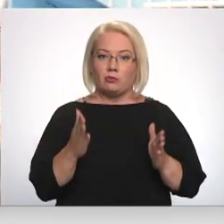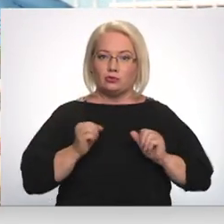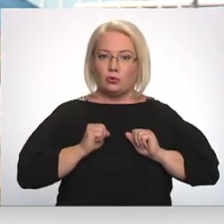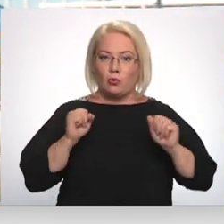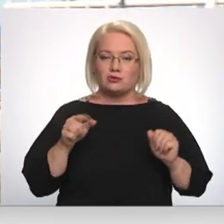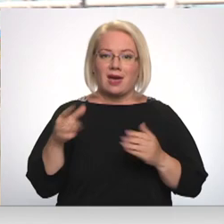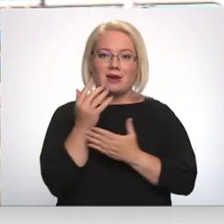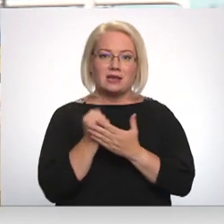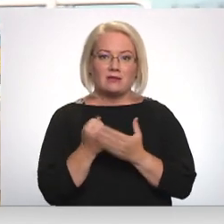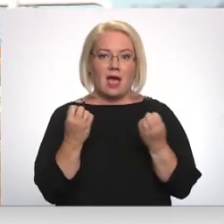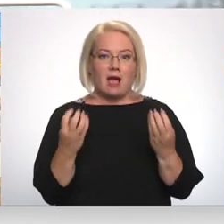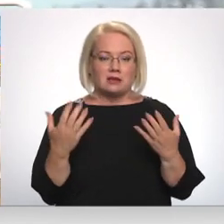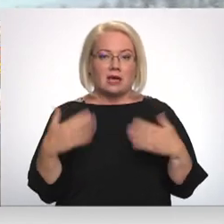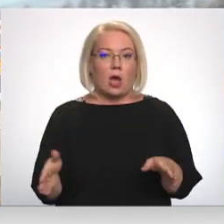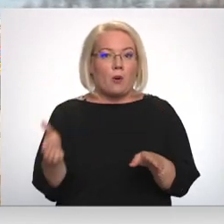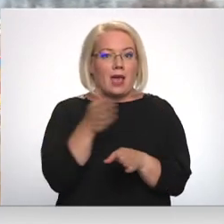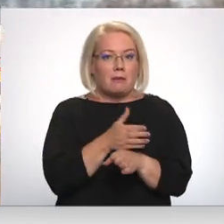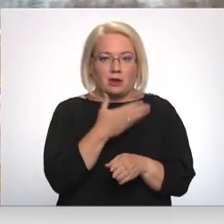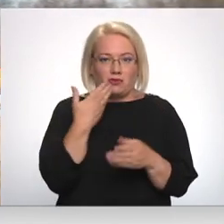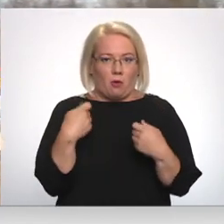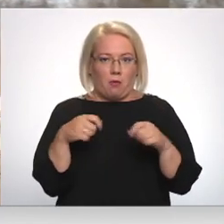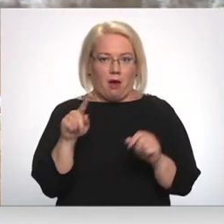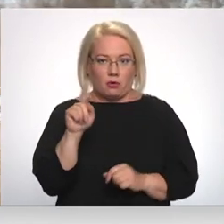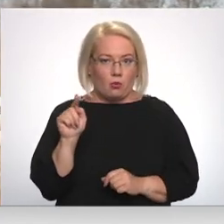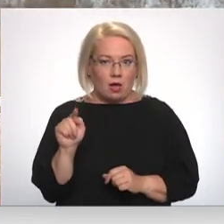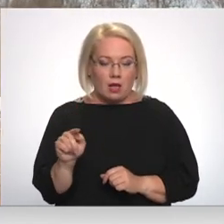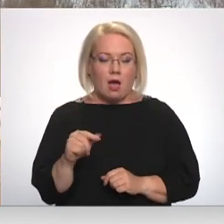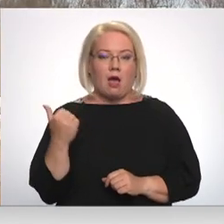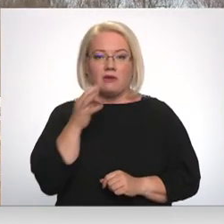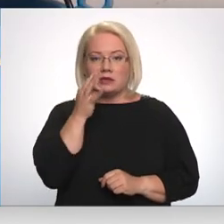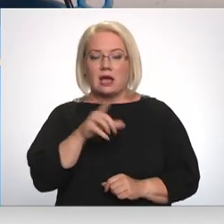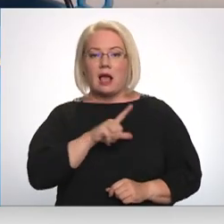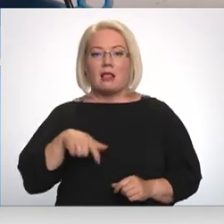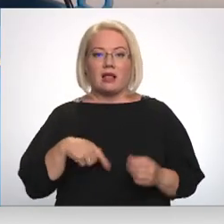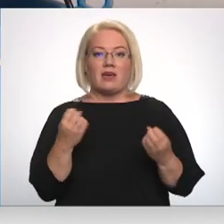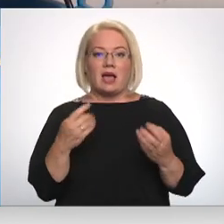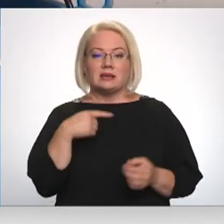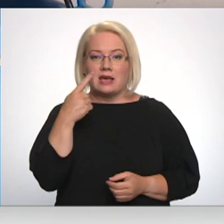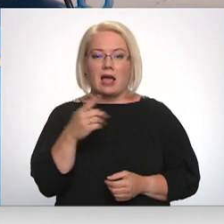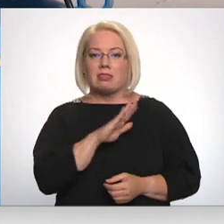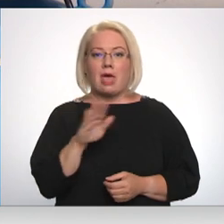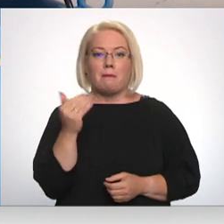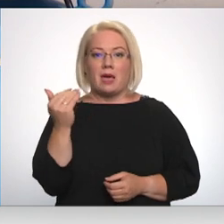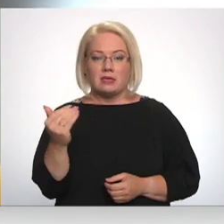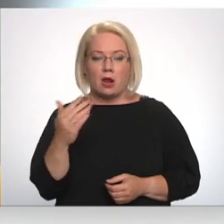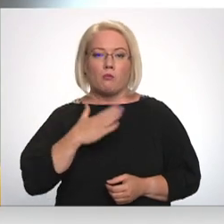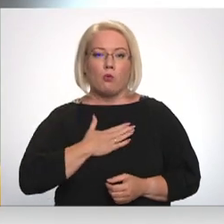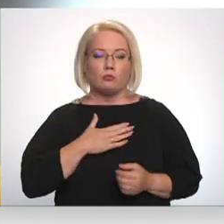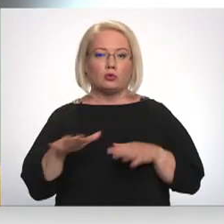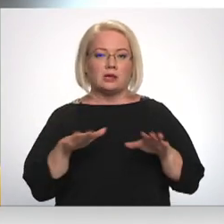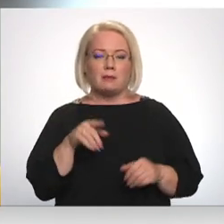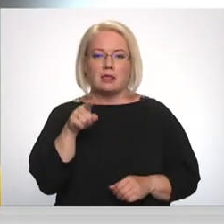rezervētā gāze jau iepriekš nav pārdota? Ja Latvijas gāze saka, ka viņiem nepieder, tad mūsu rīcībā nav šāda